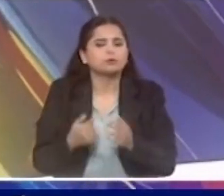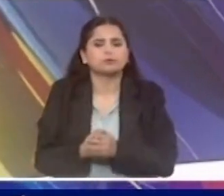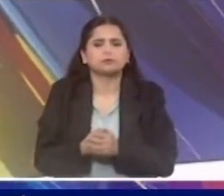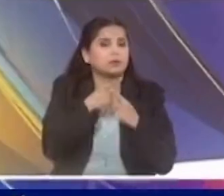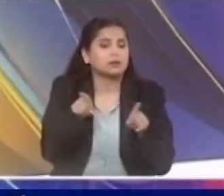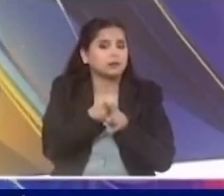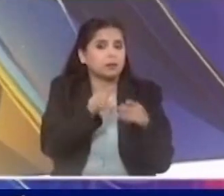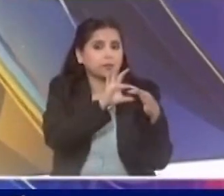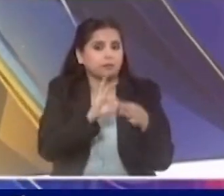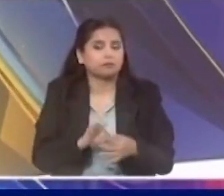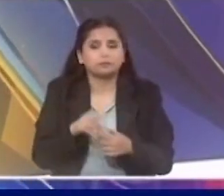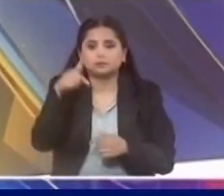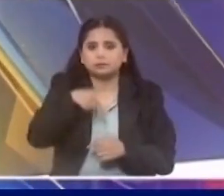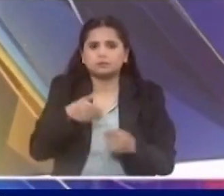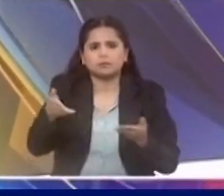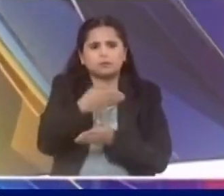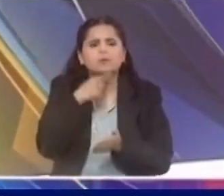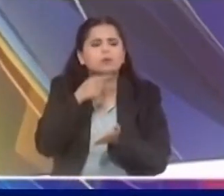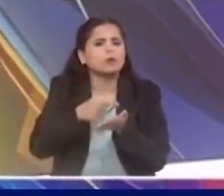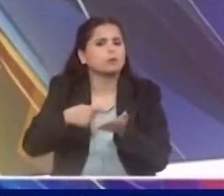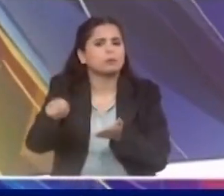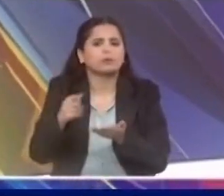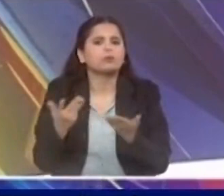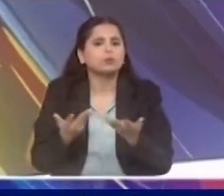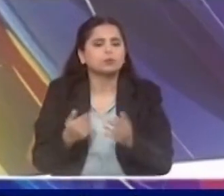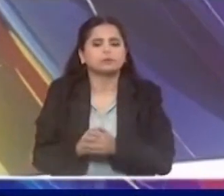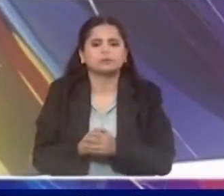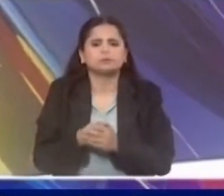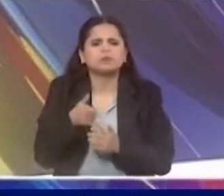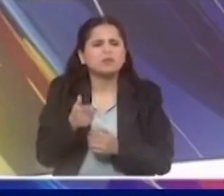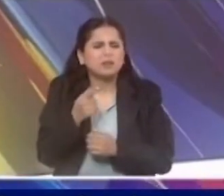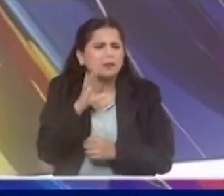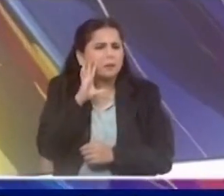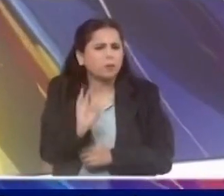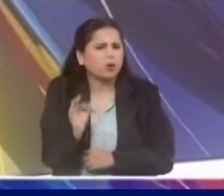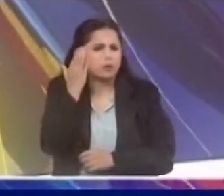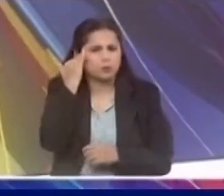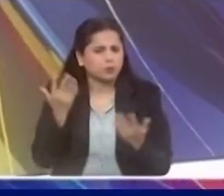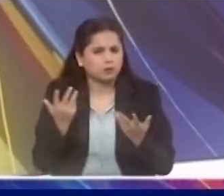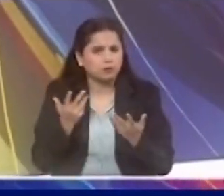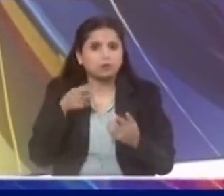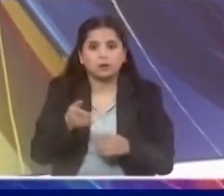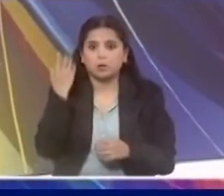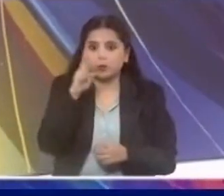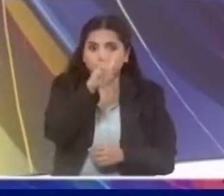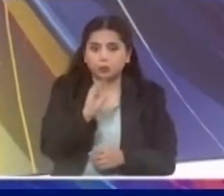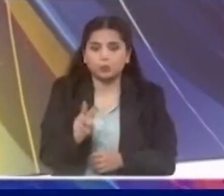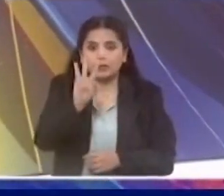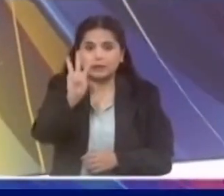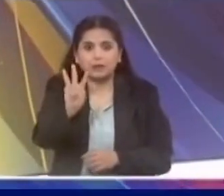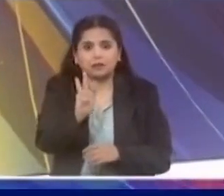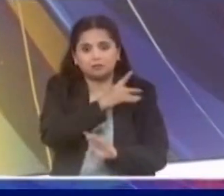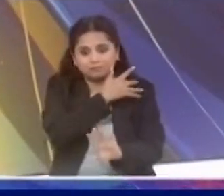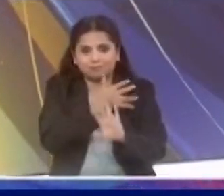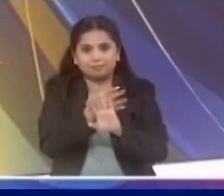परिणामी भारताची वाच्चाल निर्यातिचा दिशन होईल असा ही चैनी सांगितला क्योंकि 2030 तक का